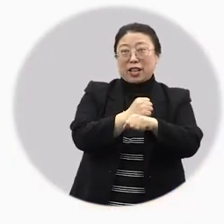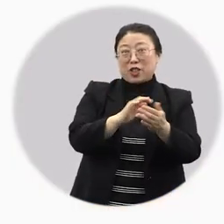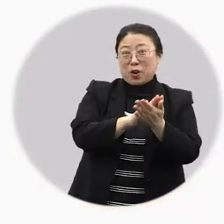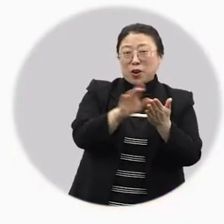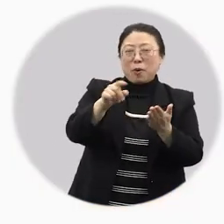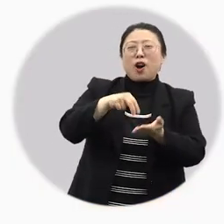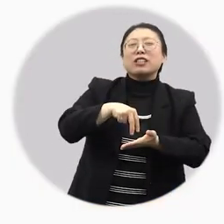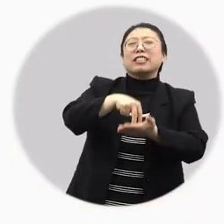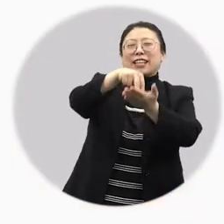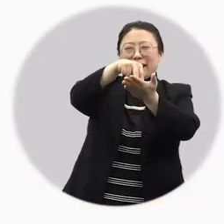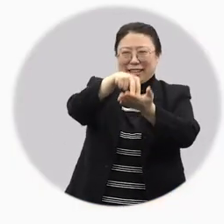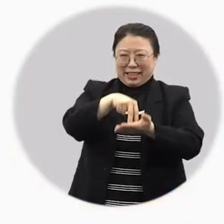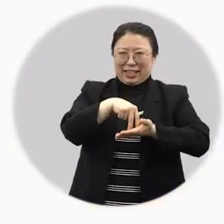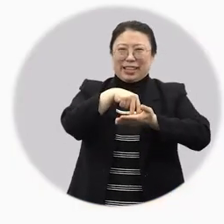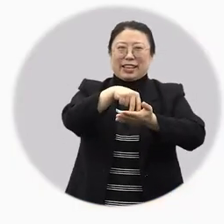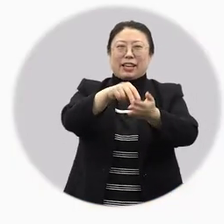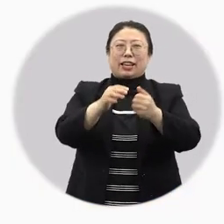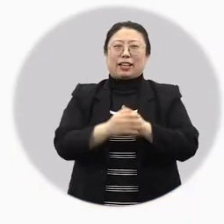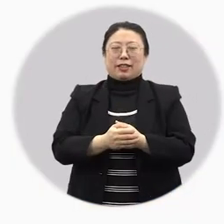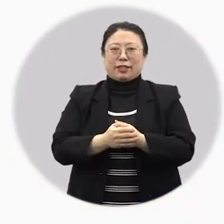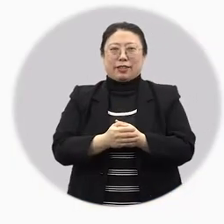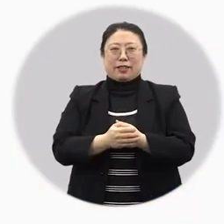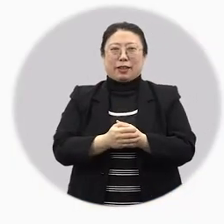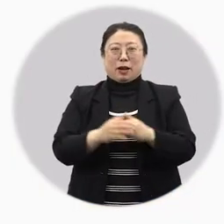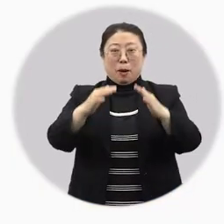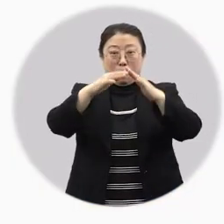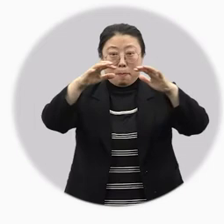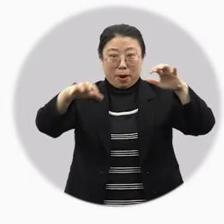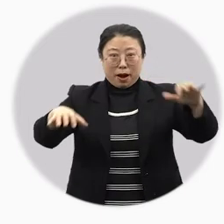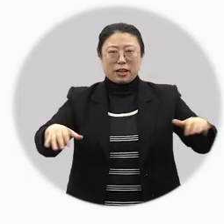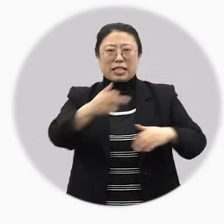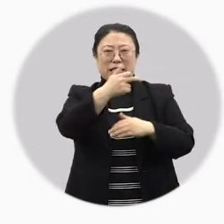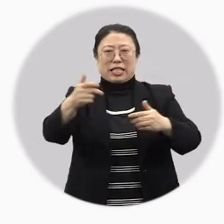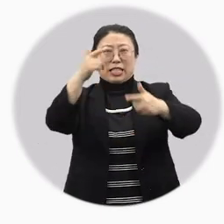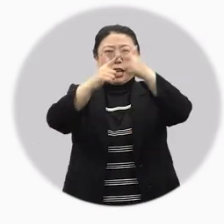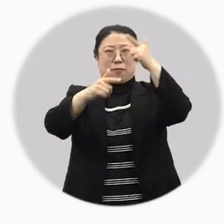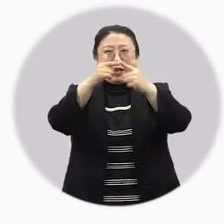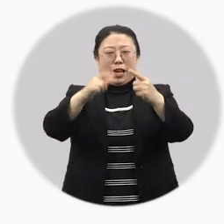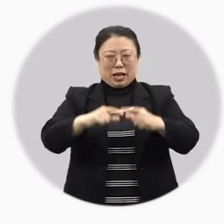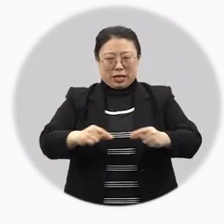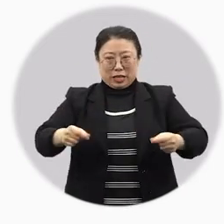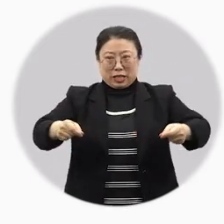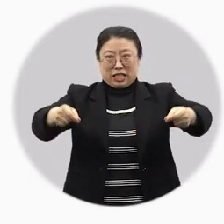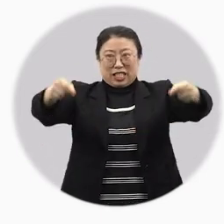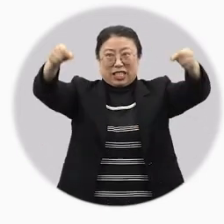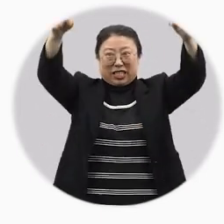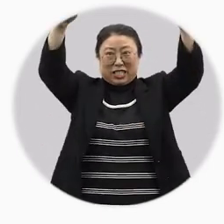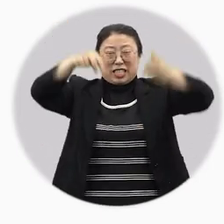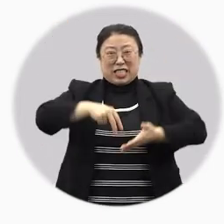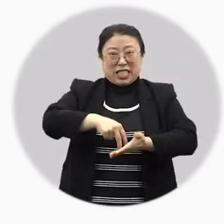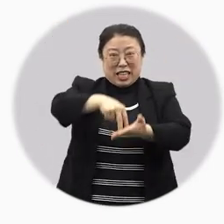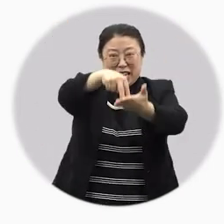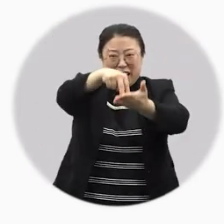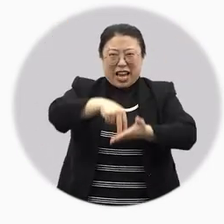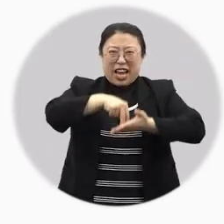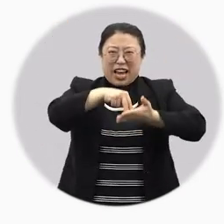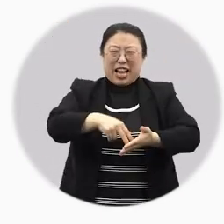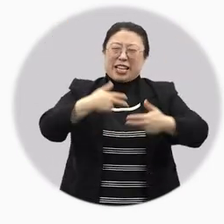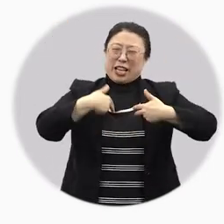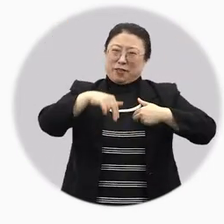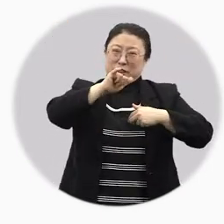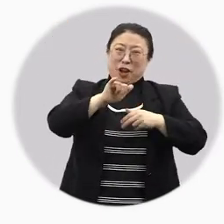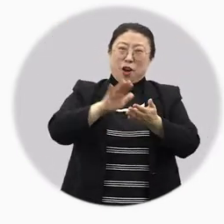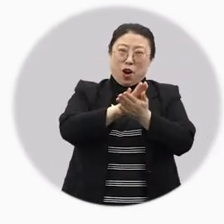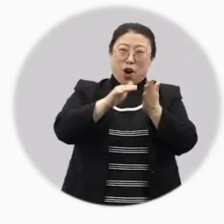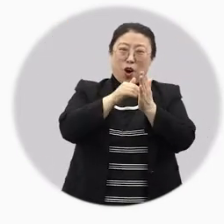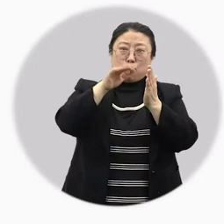단온날 여자들이 하는 놀이가 바로 그네뛰기예요. 단온날 마을에 있는 커다란 나무에 그네를 매달아 실컷 뛰놀고